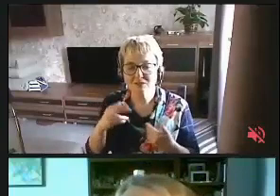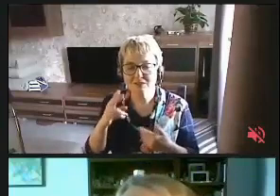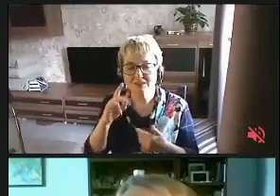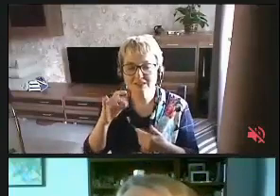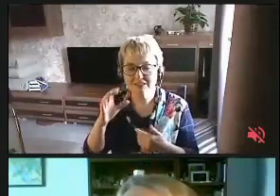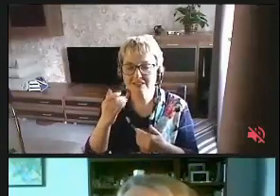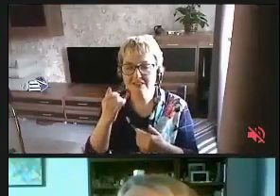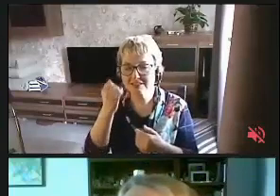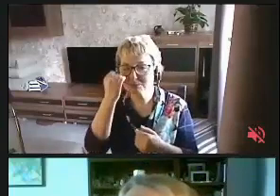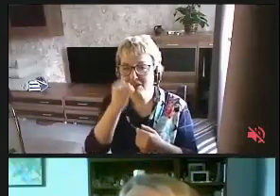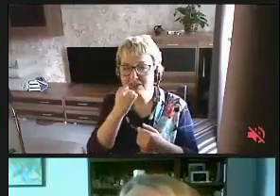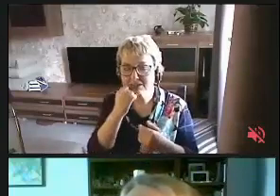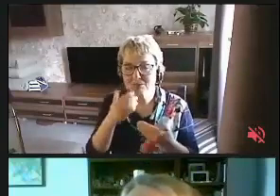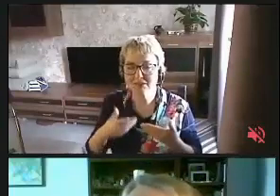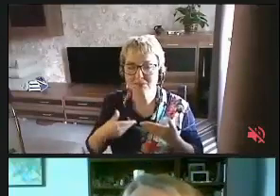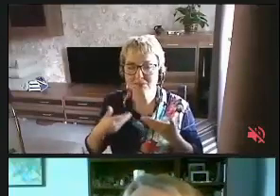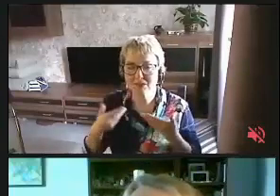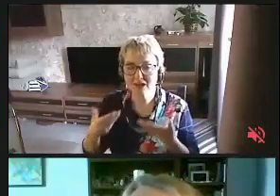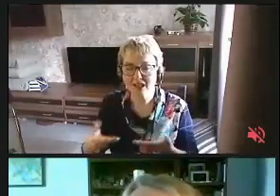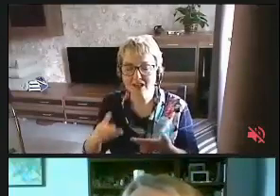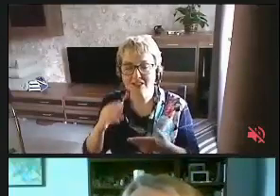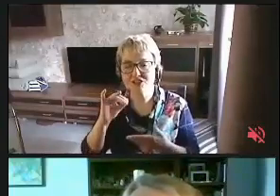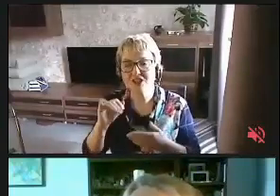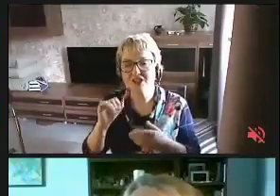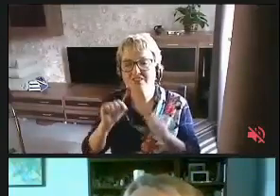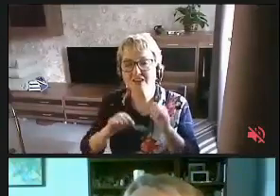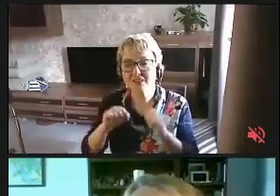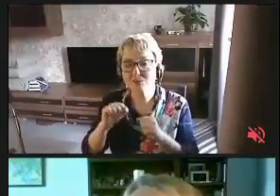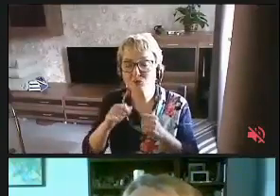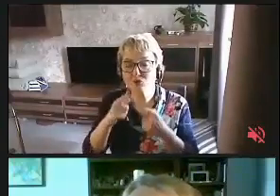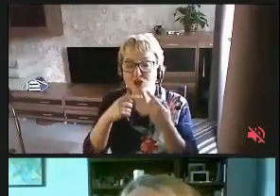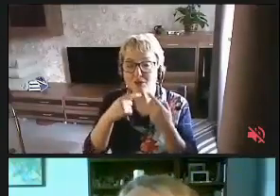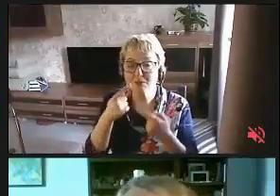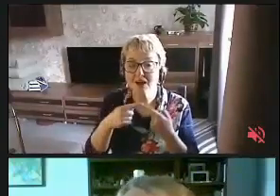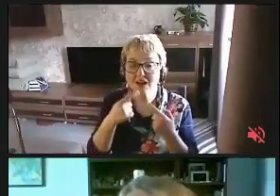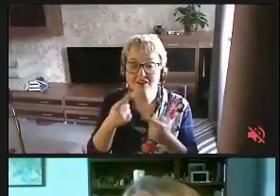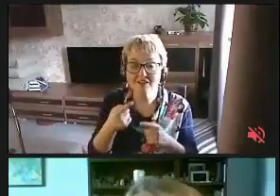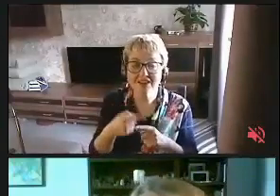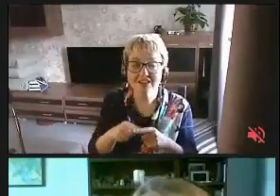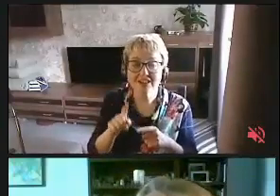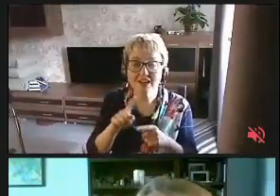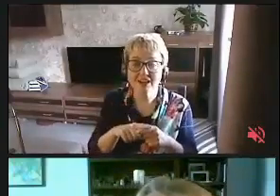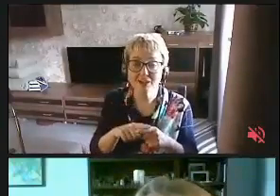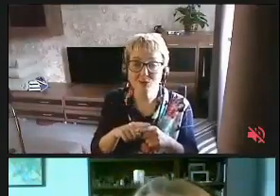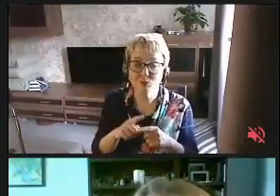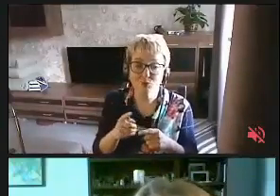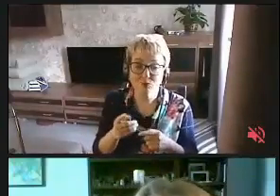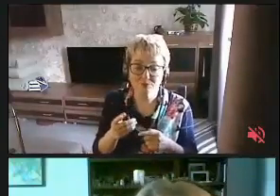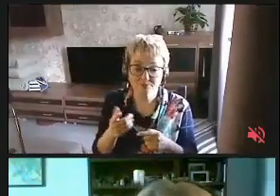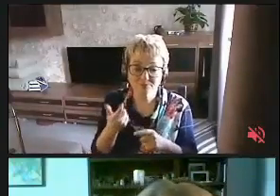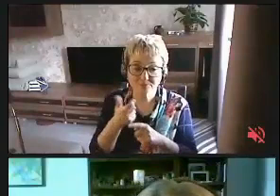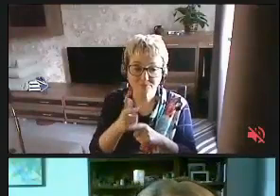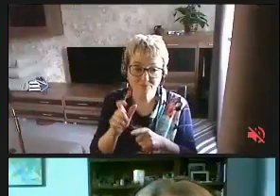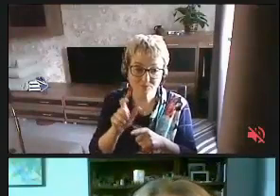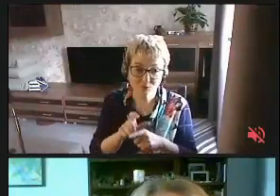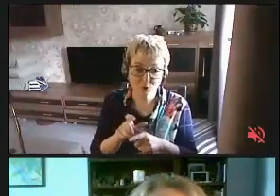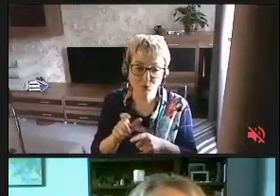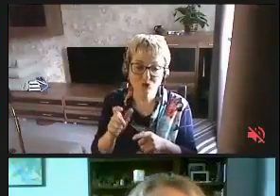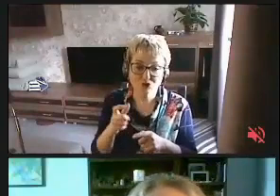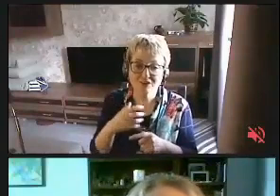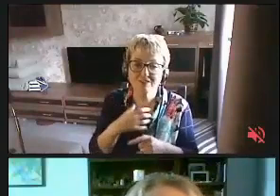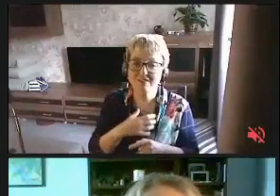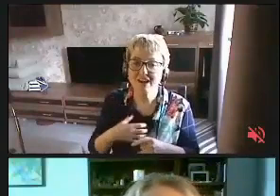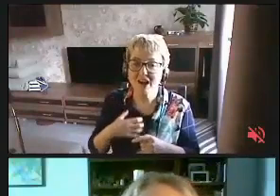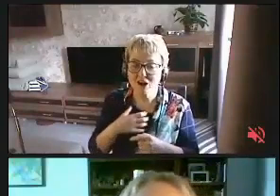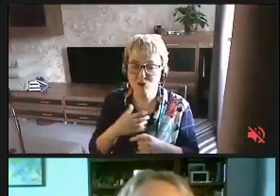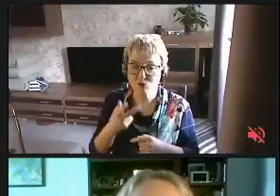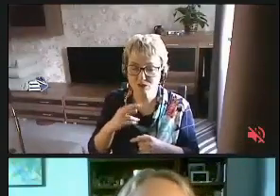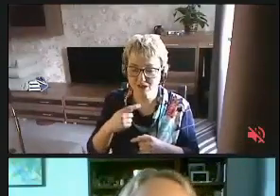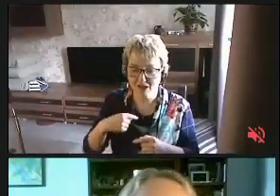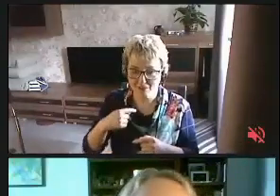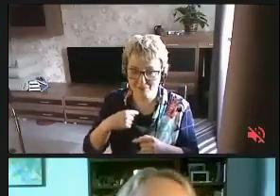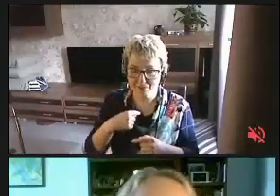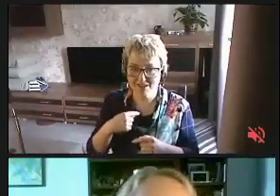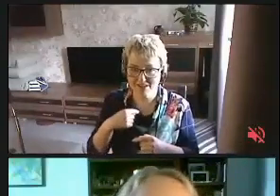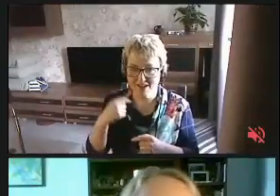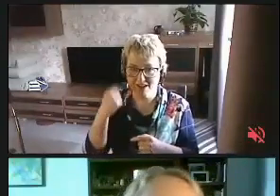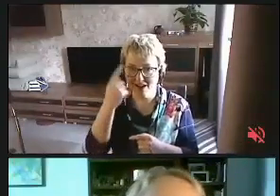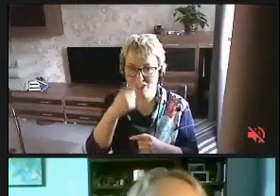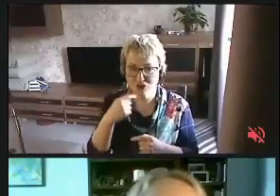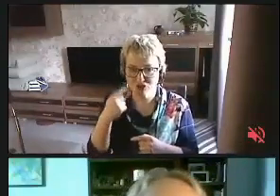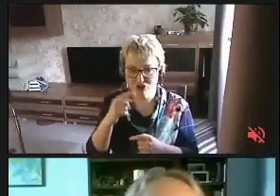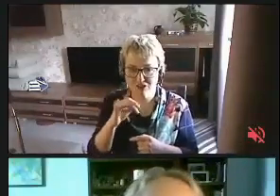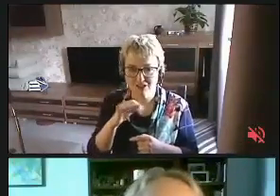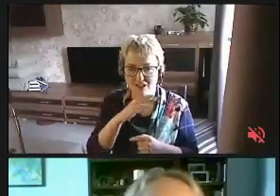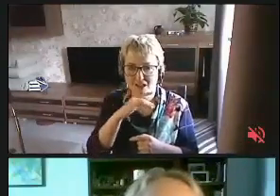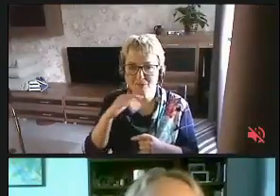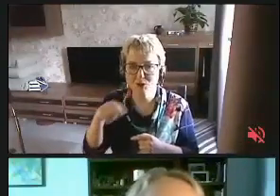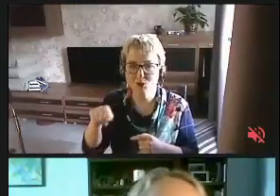приглашение и возможность поговорить на вот эту очень важную для меня лично и для